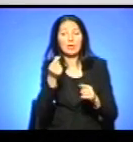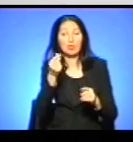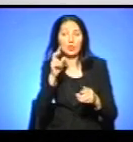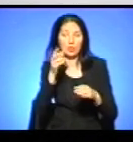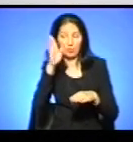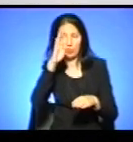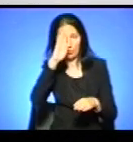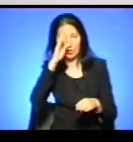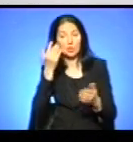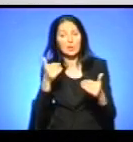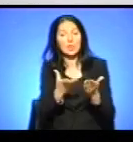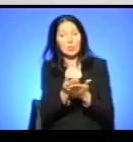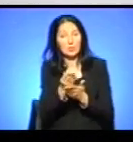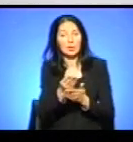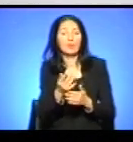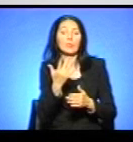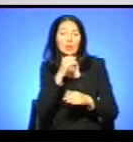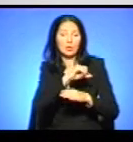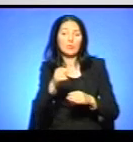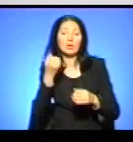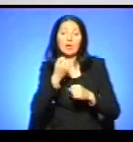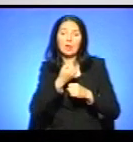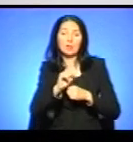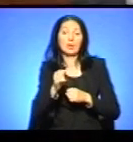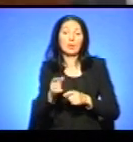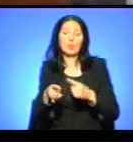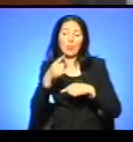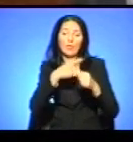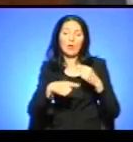сплатив. Іноземця примусово повернуть з України у Грузію.